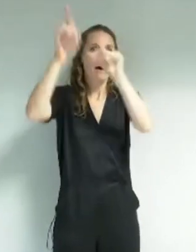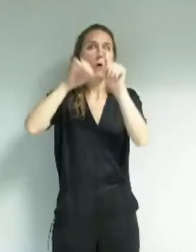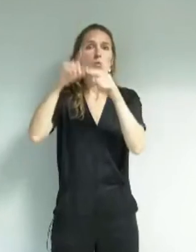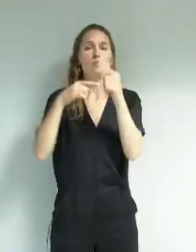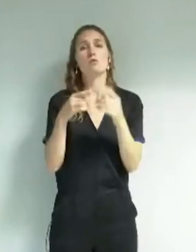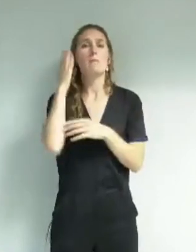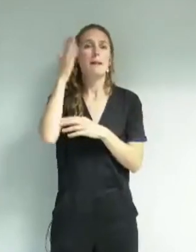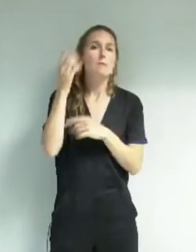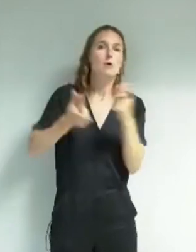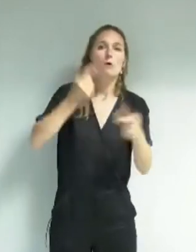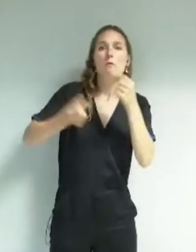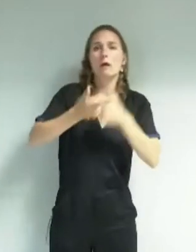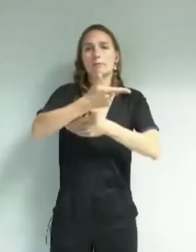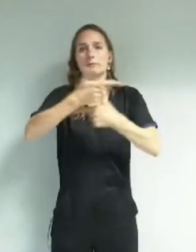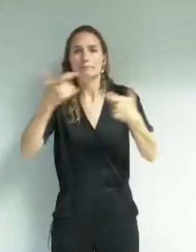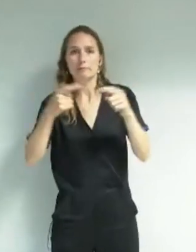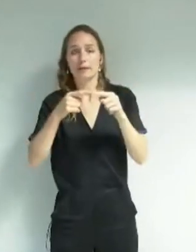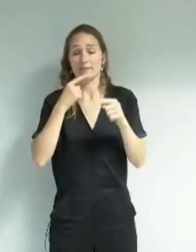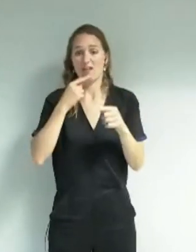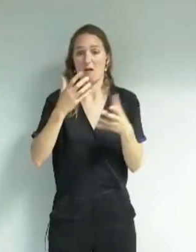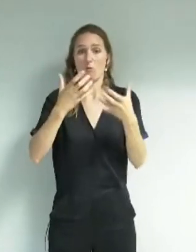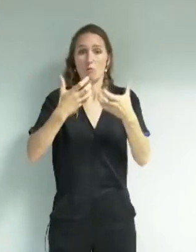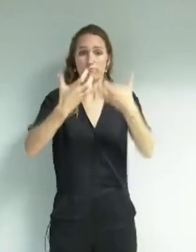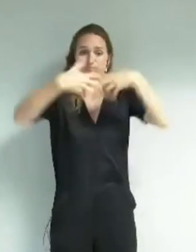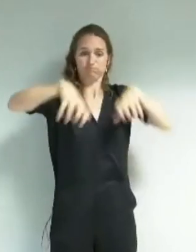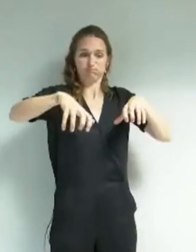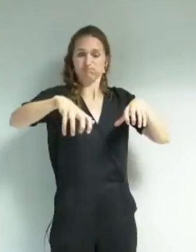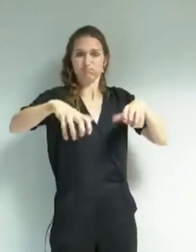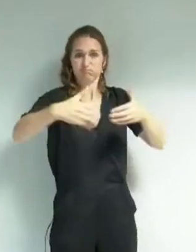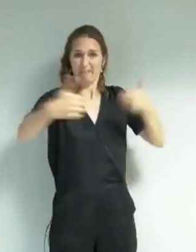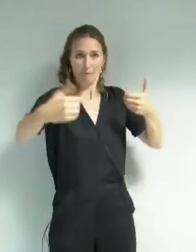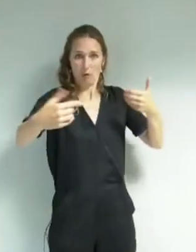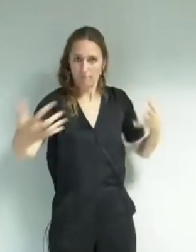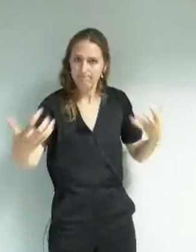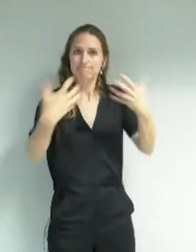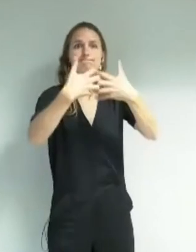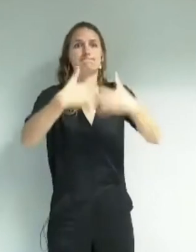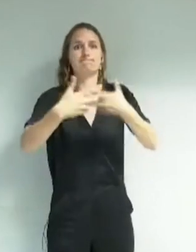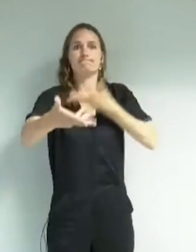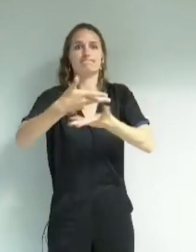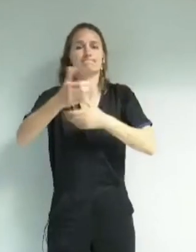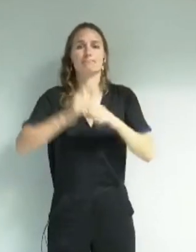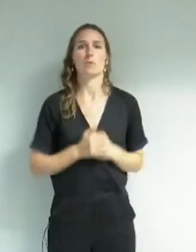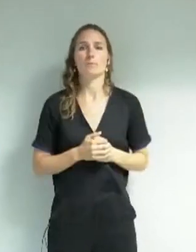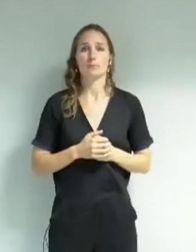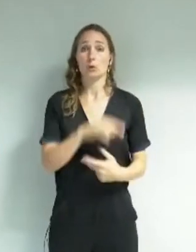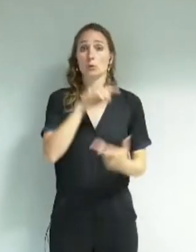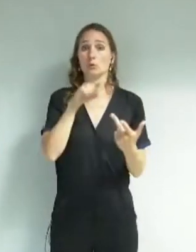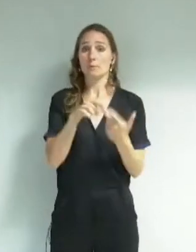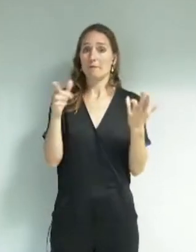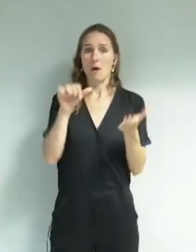Et les barrières entre ces deux groupes s'effaceraient. Deuxièmement, accompagner, favoriser le développement des friches,